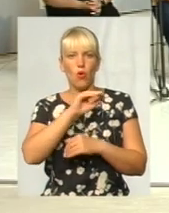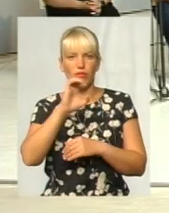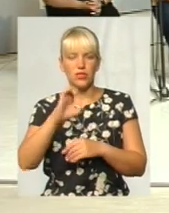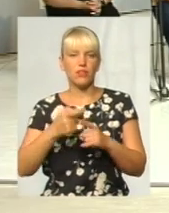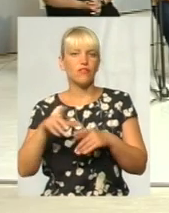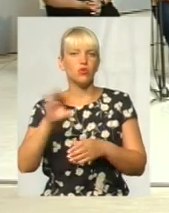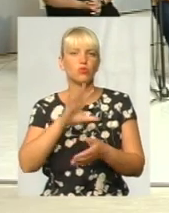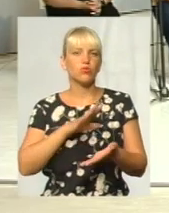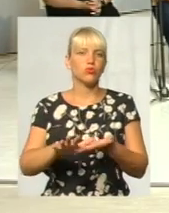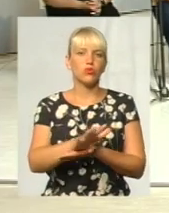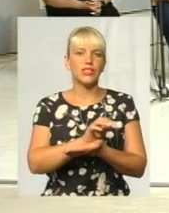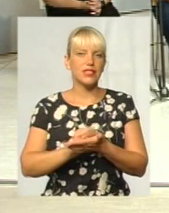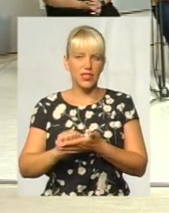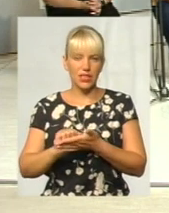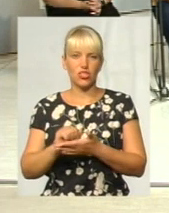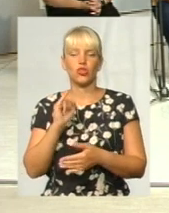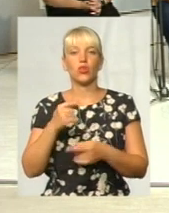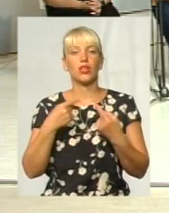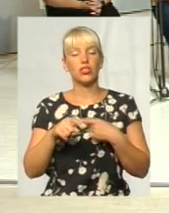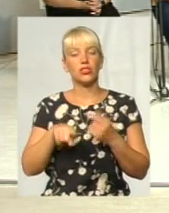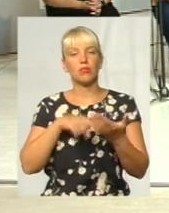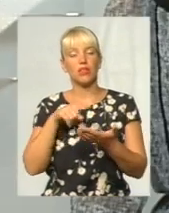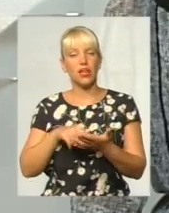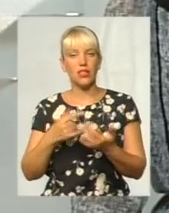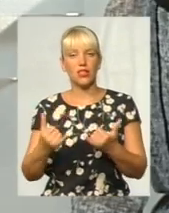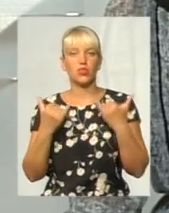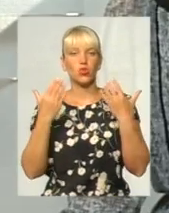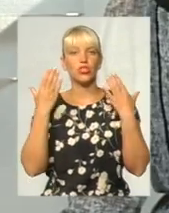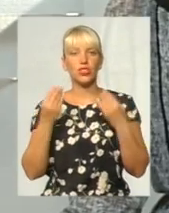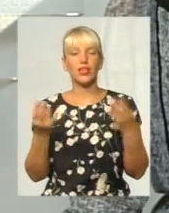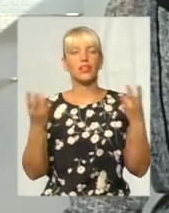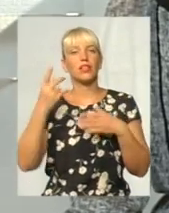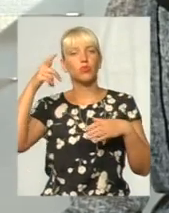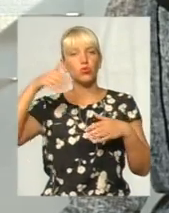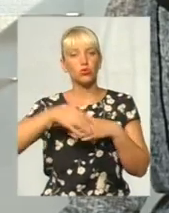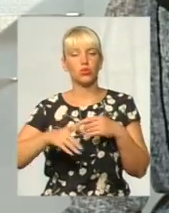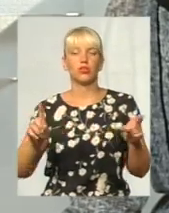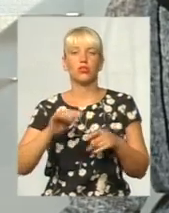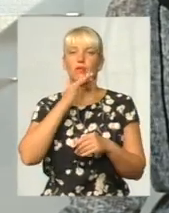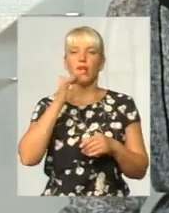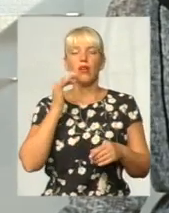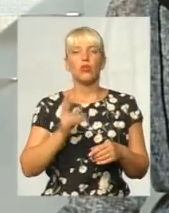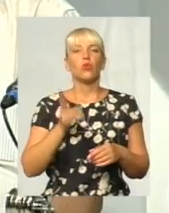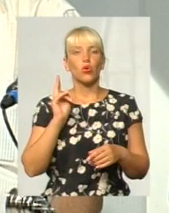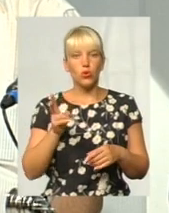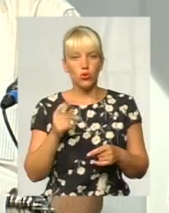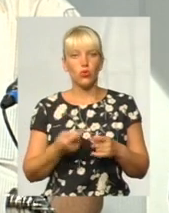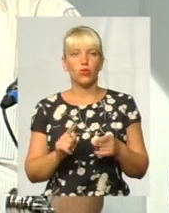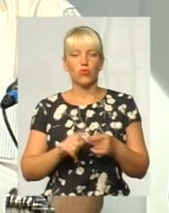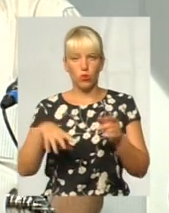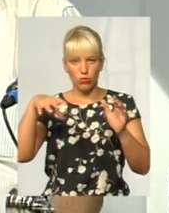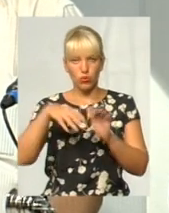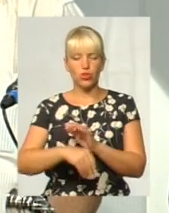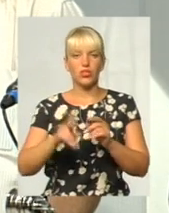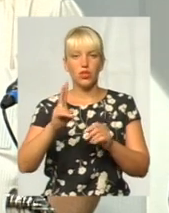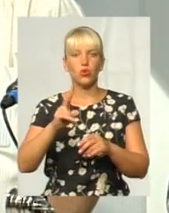Інше питання, що на сьогоднішній день треба розуміти, що багато хто, в тому числі в забудовників,